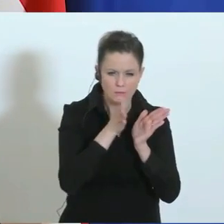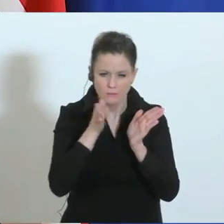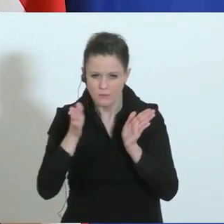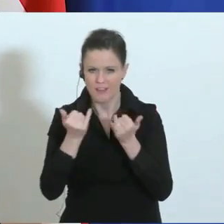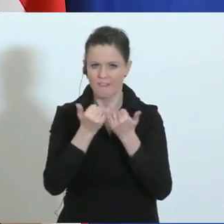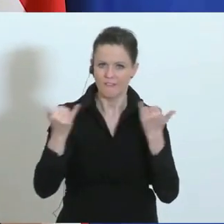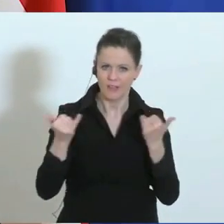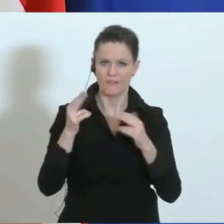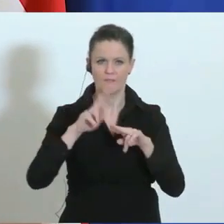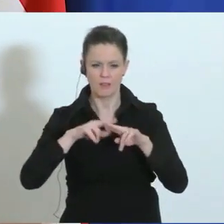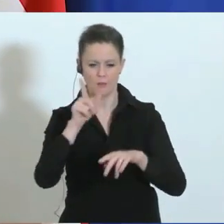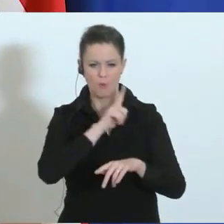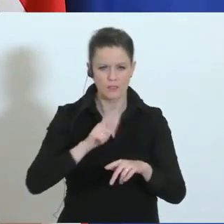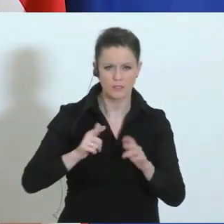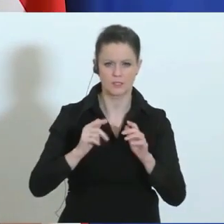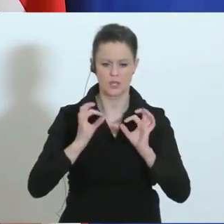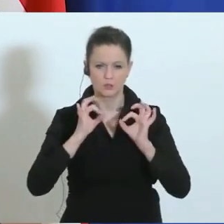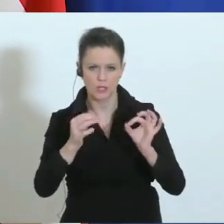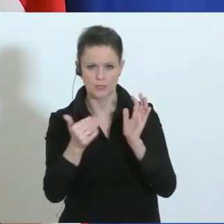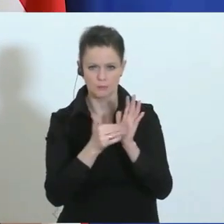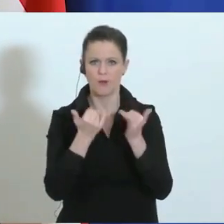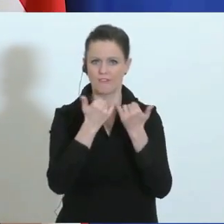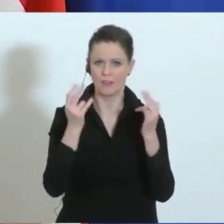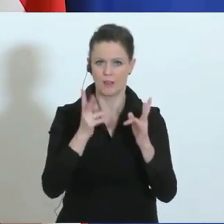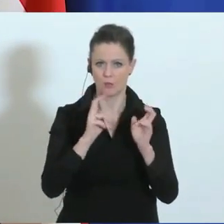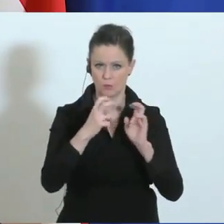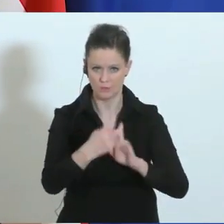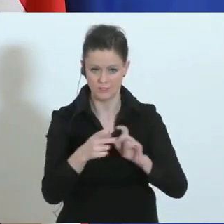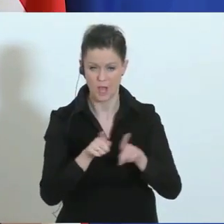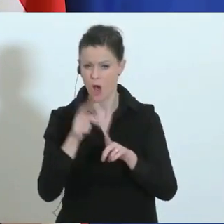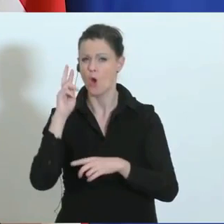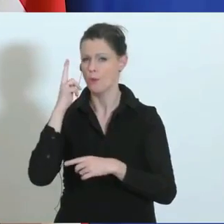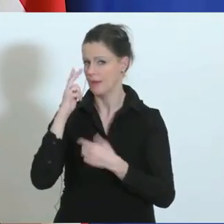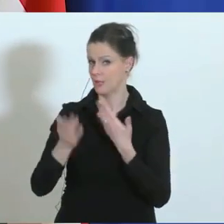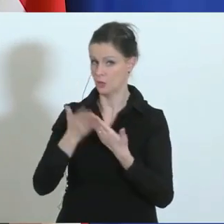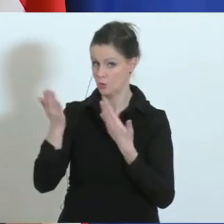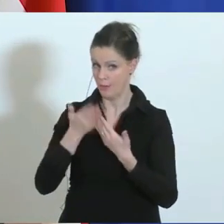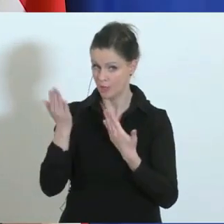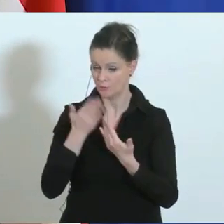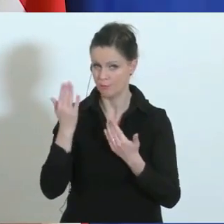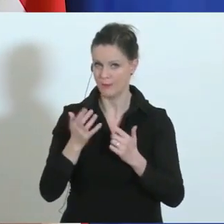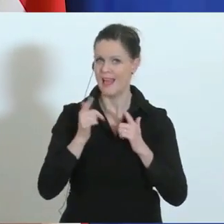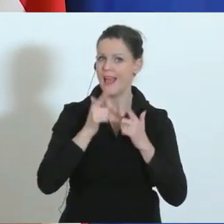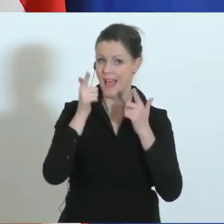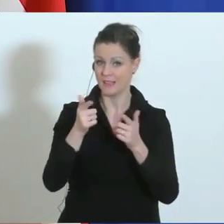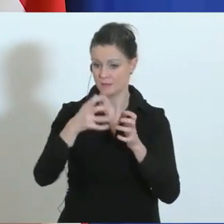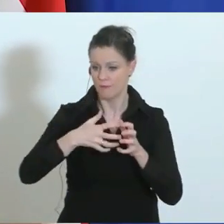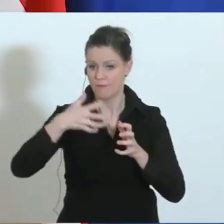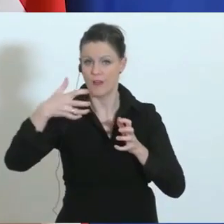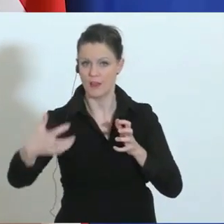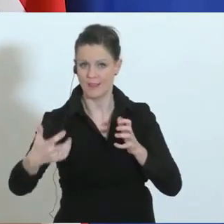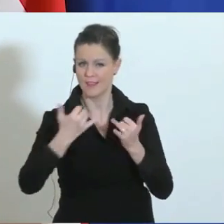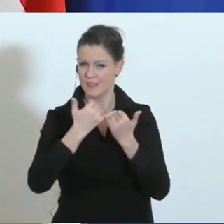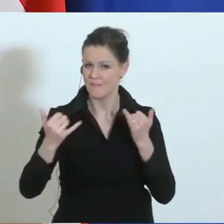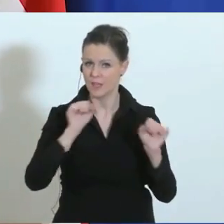Polizisten auf der Straße zu haben. Wir haben auch darüber nachgedacht, was passiert, sollte der Einsatz länger dauern, wie wir